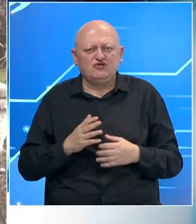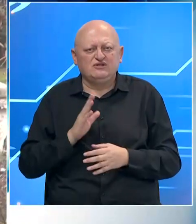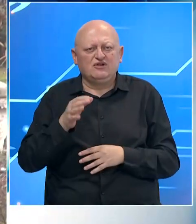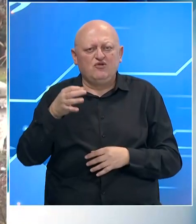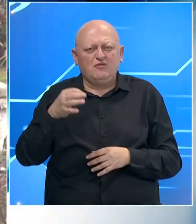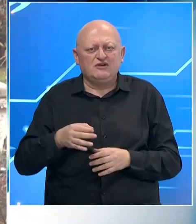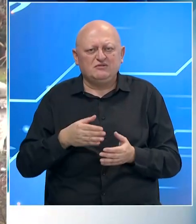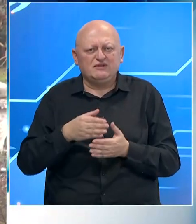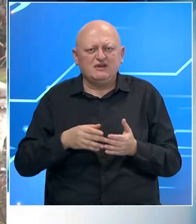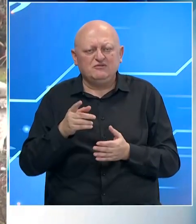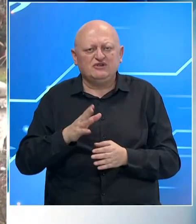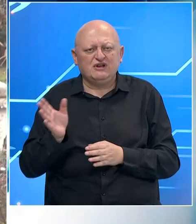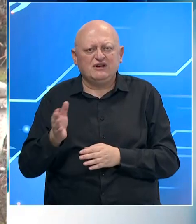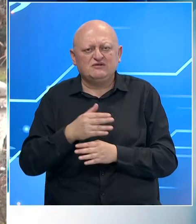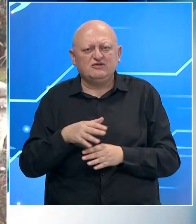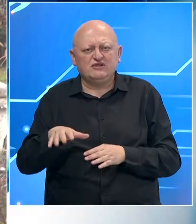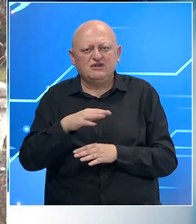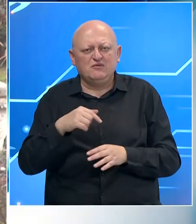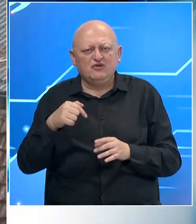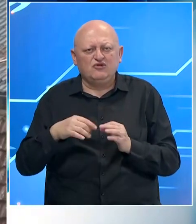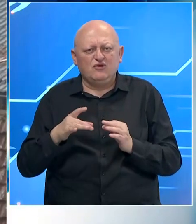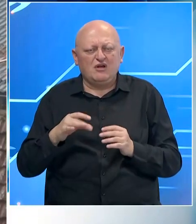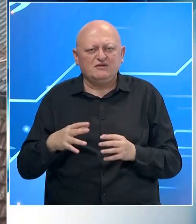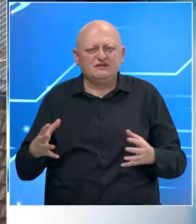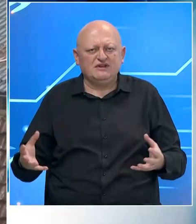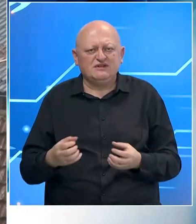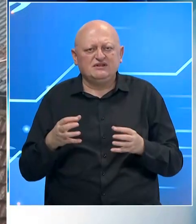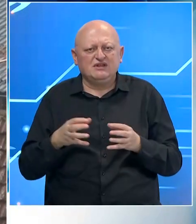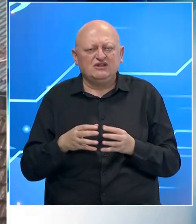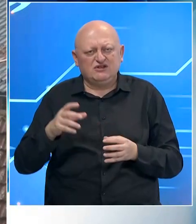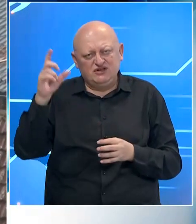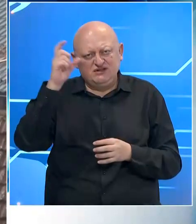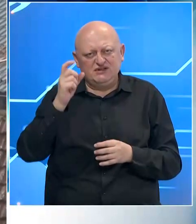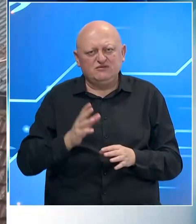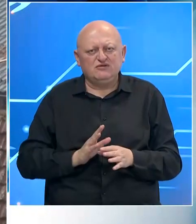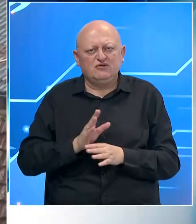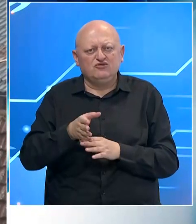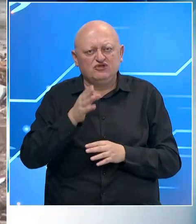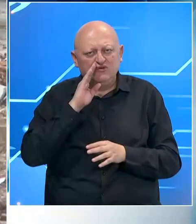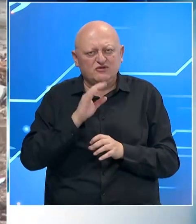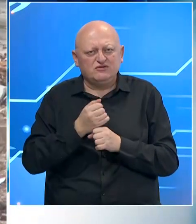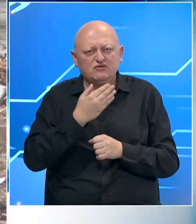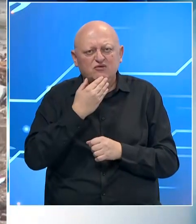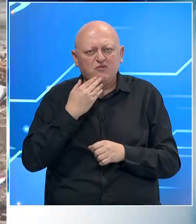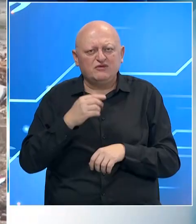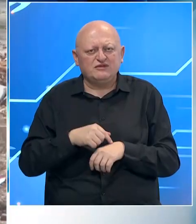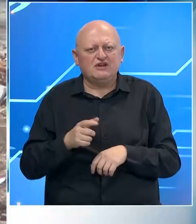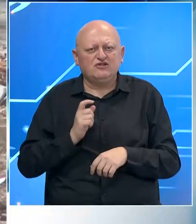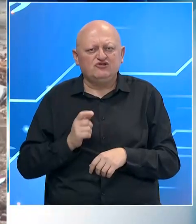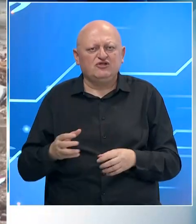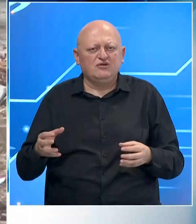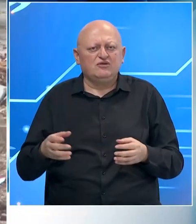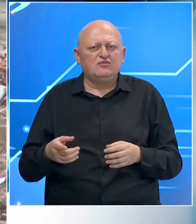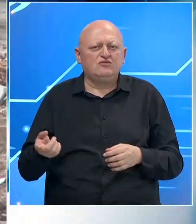jutro stigao u bazu operacija i bit će raspoređen na području Jablanice. Spasilački tim iz Srbije ušao u našu zemlju i u popodnjenim